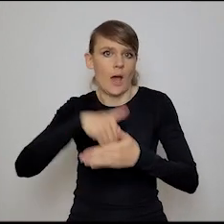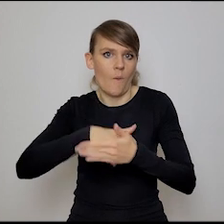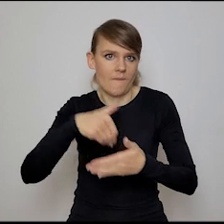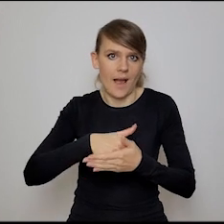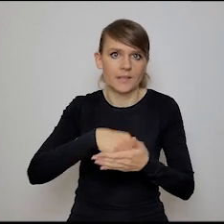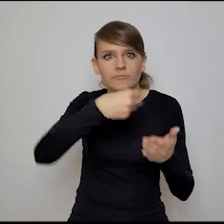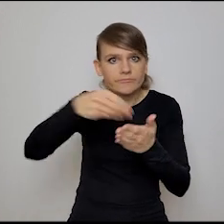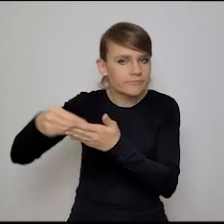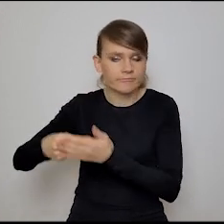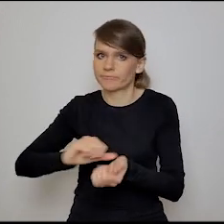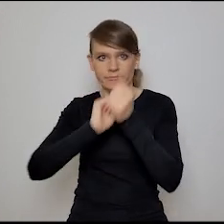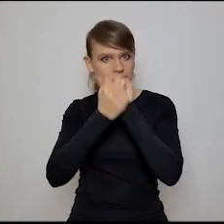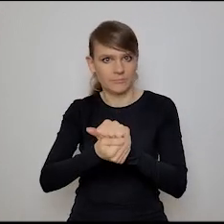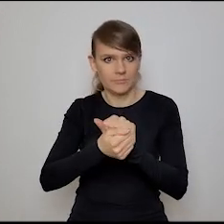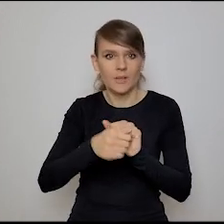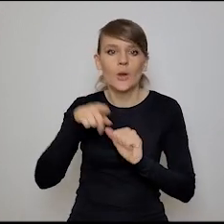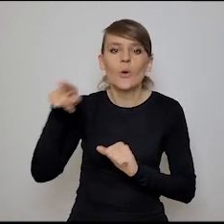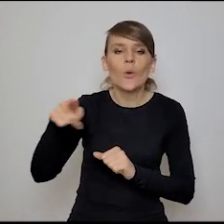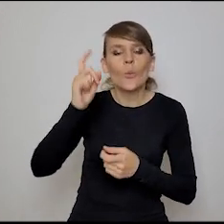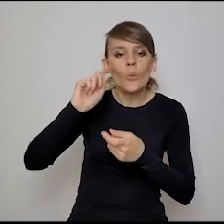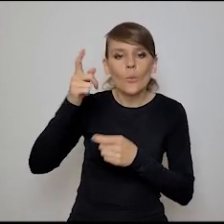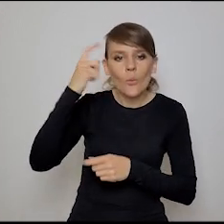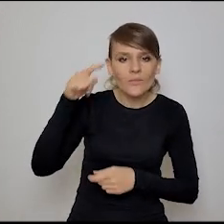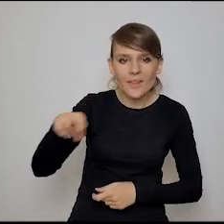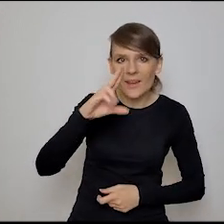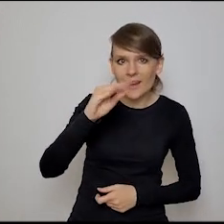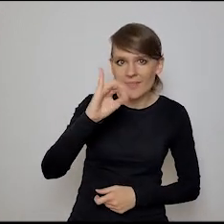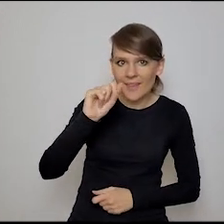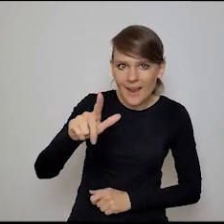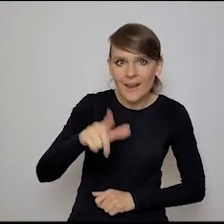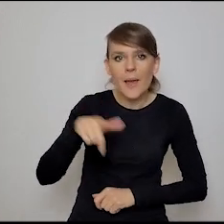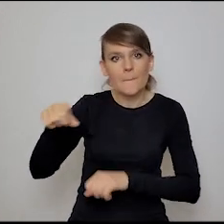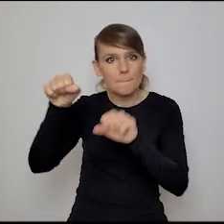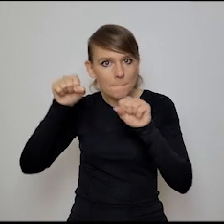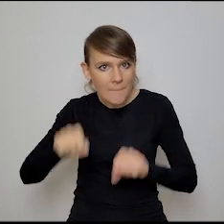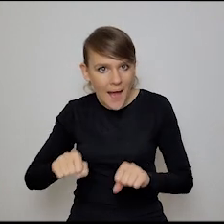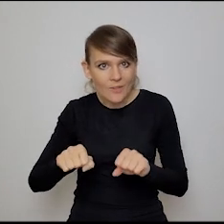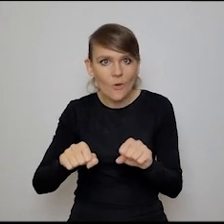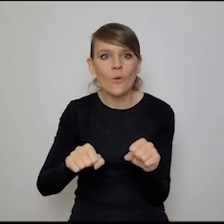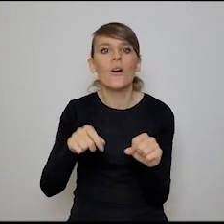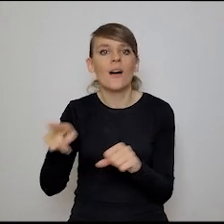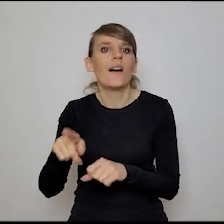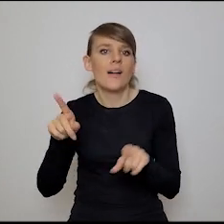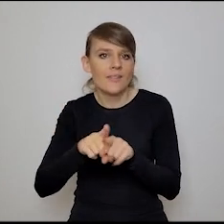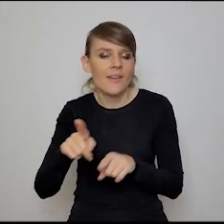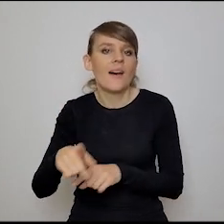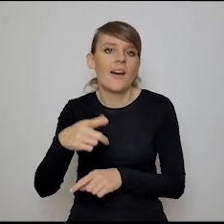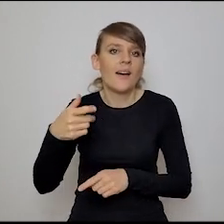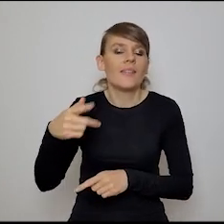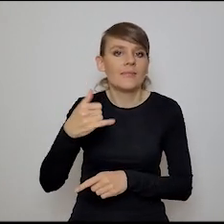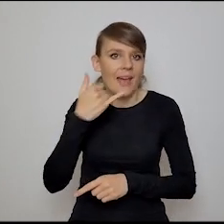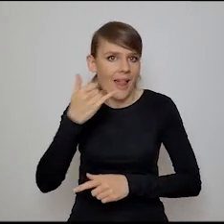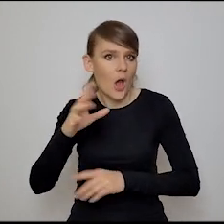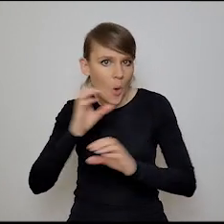konsumenckie, zwłaszcza jeśli chodzi o tę branżę, czyli retail, banking, czyli bankowość i telekomunikację. To znaczy